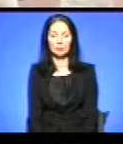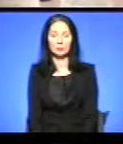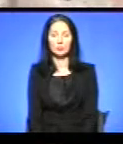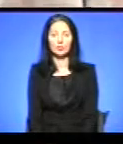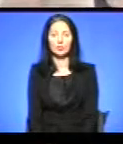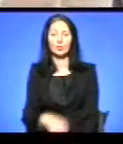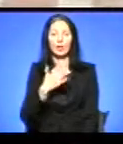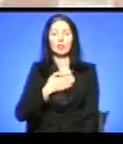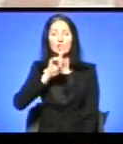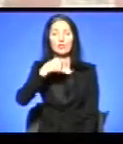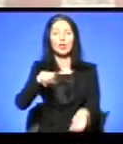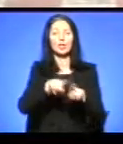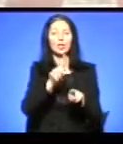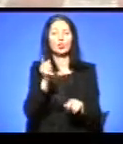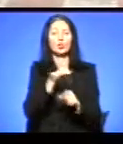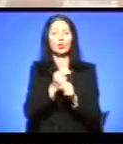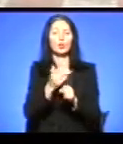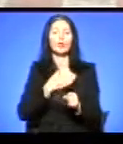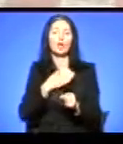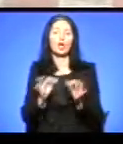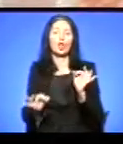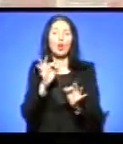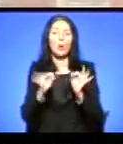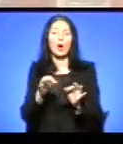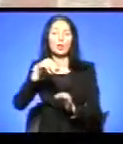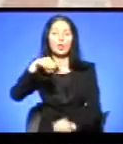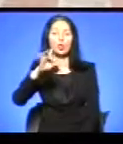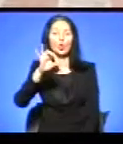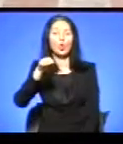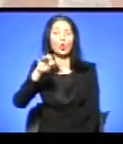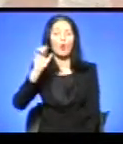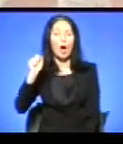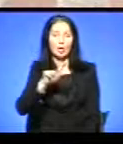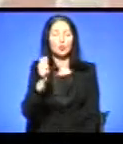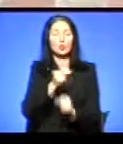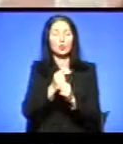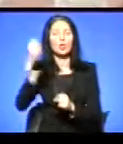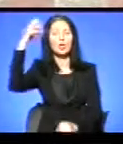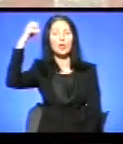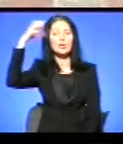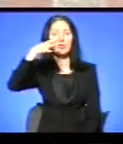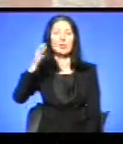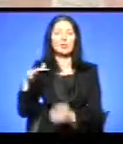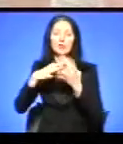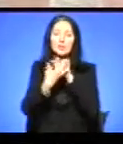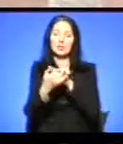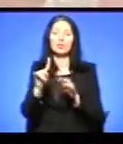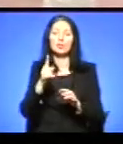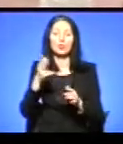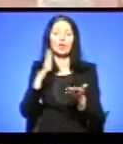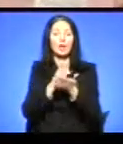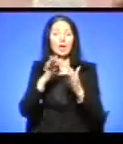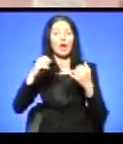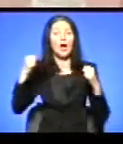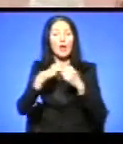Наші вимоги такі, щоб зробили нормальні тротуари, щоб зробили освітлення по селі. Ну, бо стаються аварії, машини не